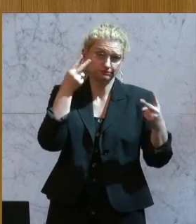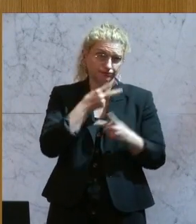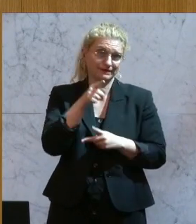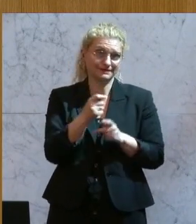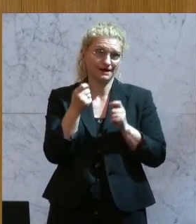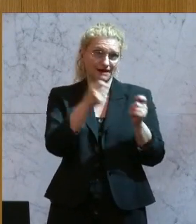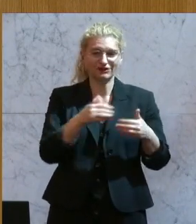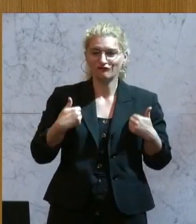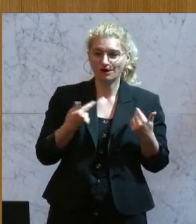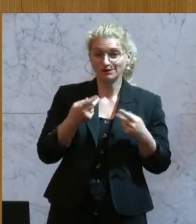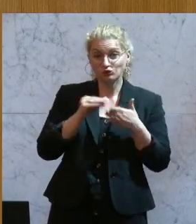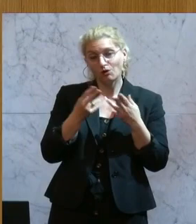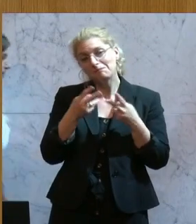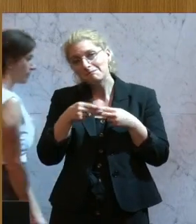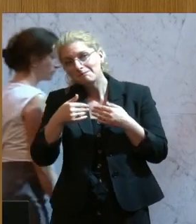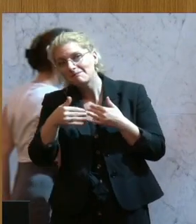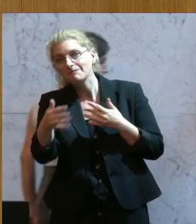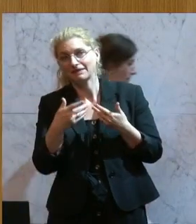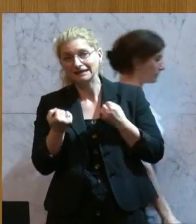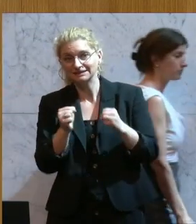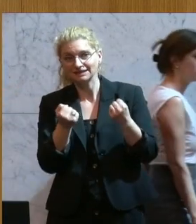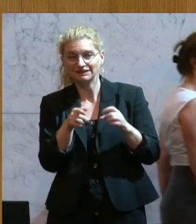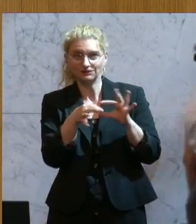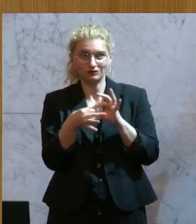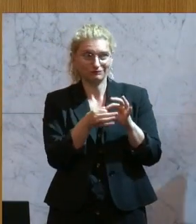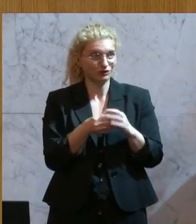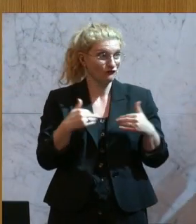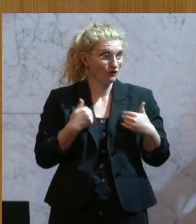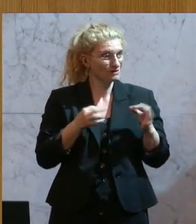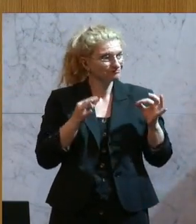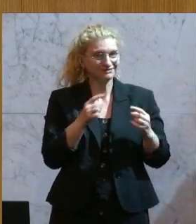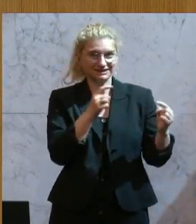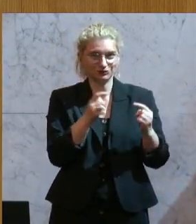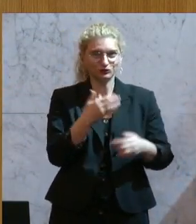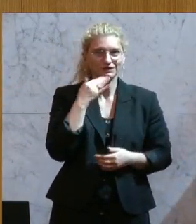mich auf weitere Initiativen in diesem Zusammenhang und freue mich auf eine lebhafte Debatte. Dankeschön. Dank. Vielen